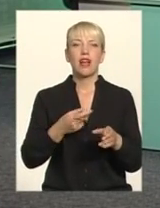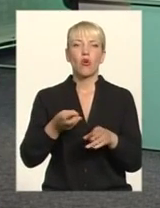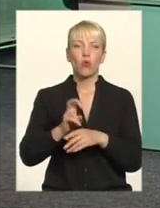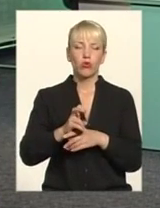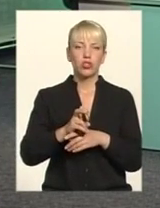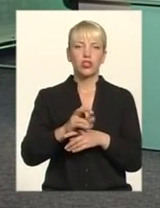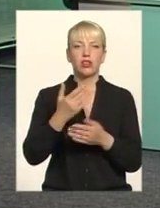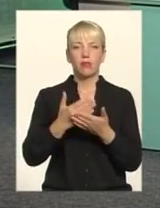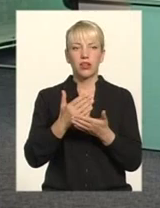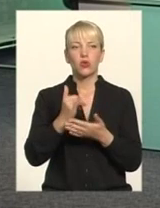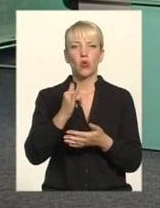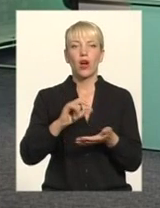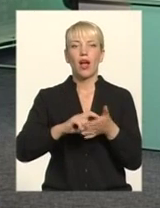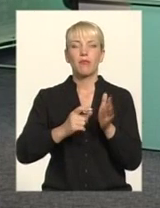чиновника?